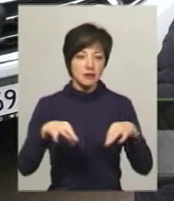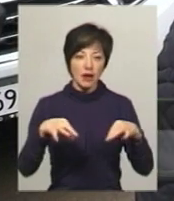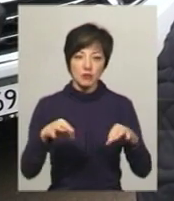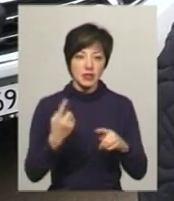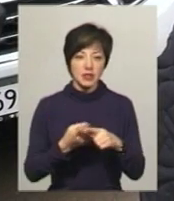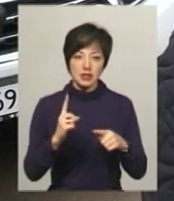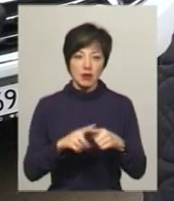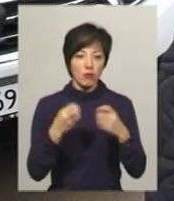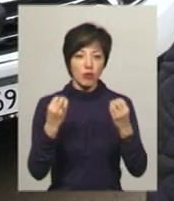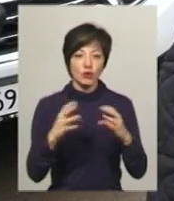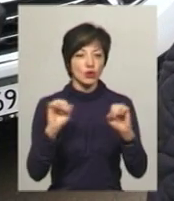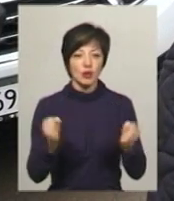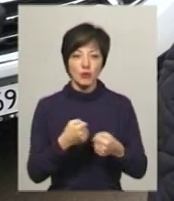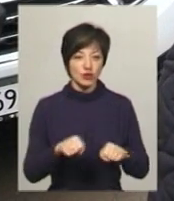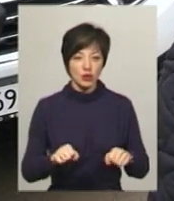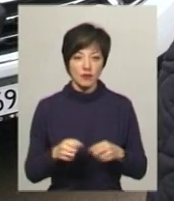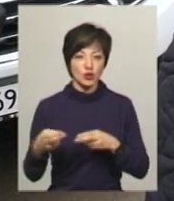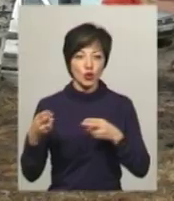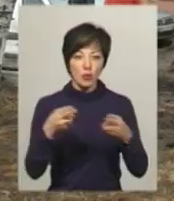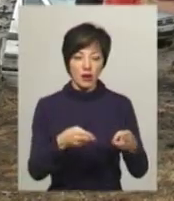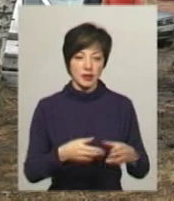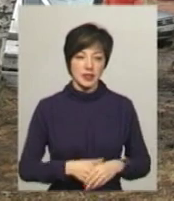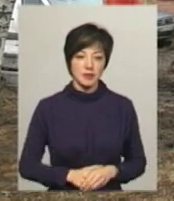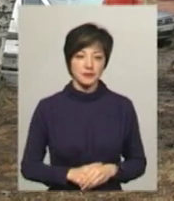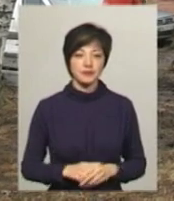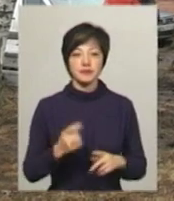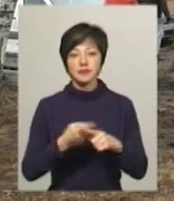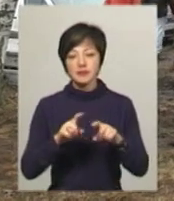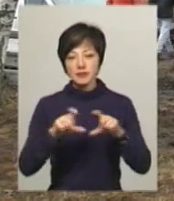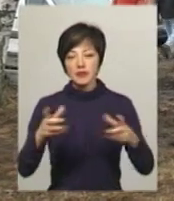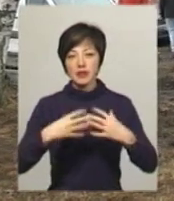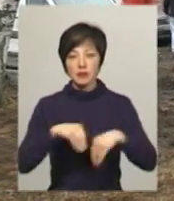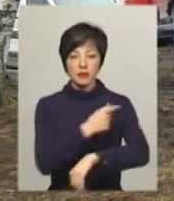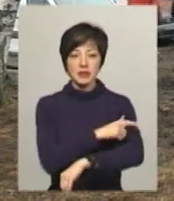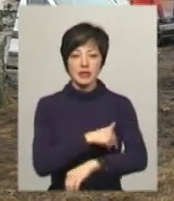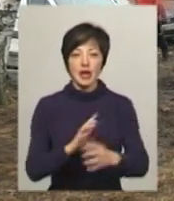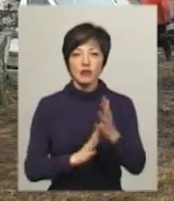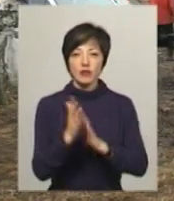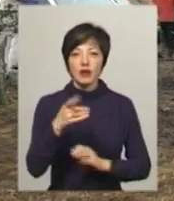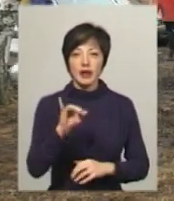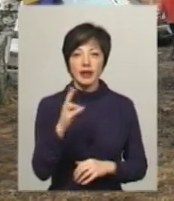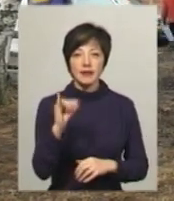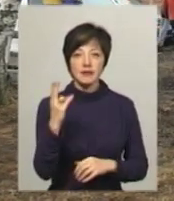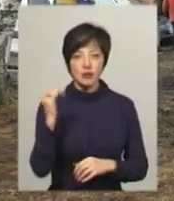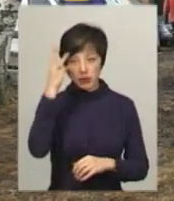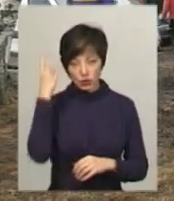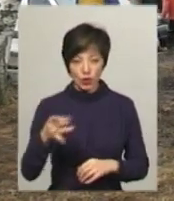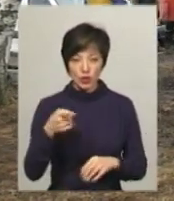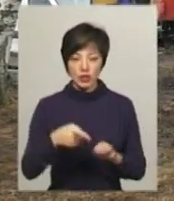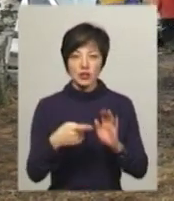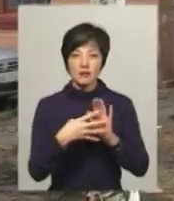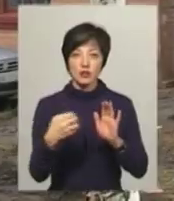це просто неможливо добратися. Це амбулаторія сімейної медицини в Лісово-Гринівцях Хмельницького району. Тут з